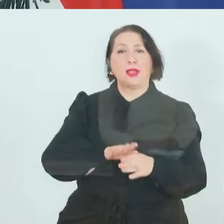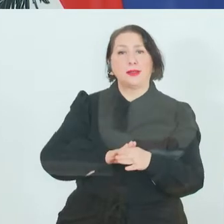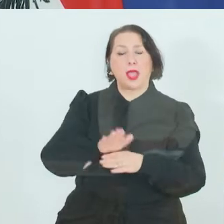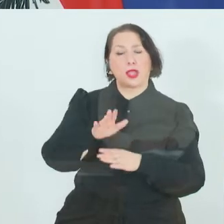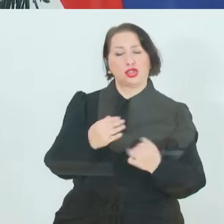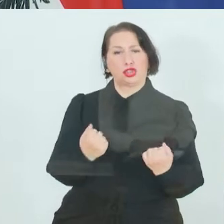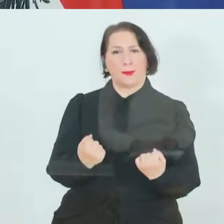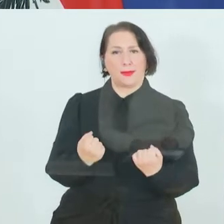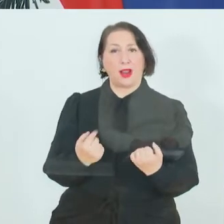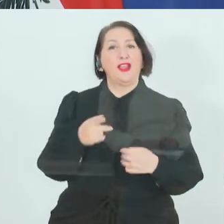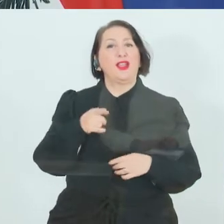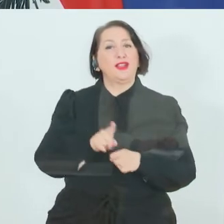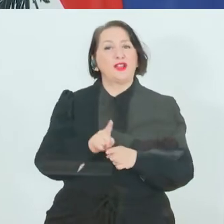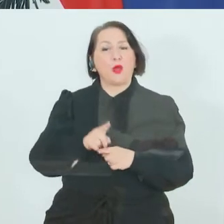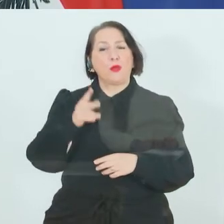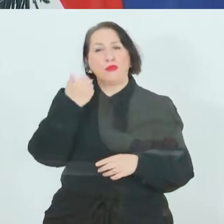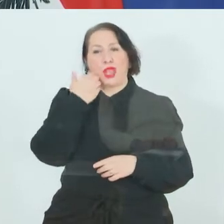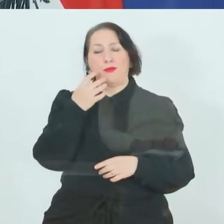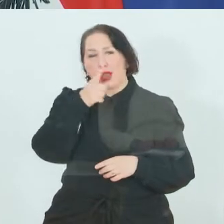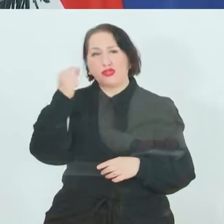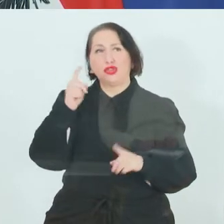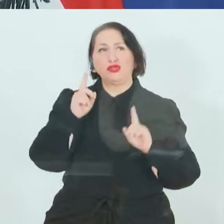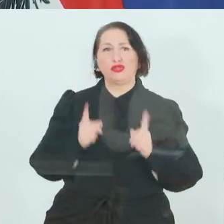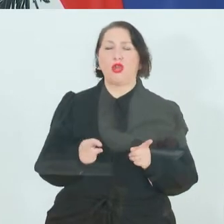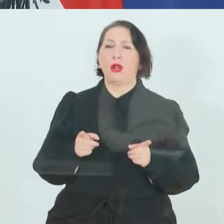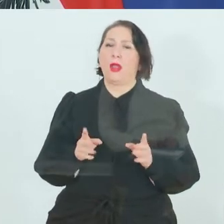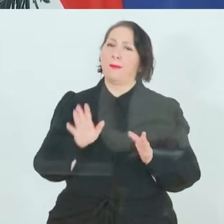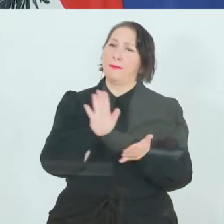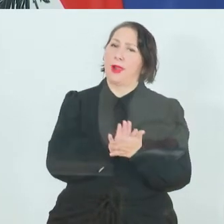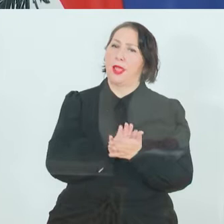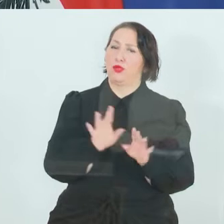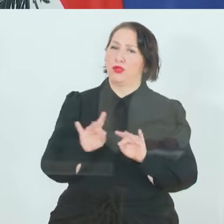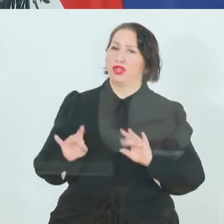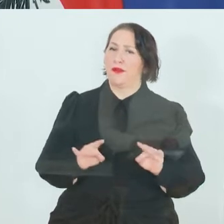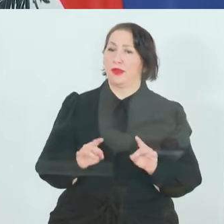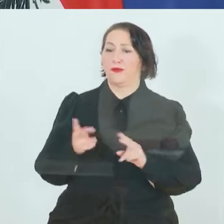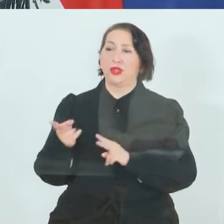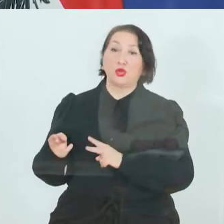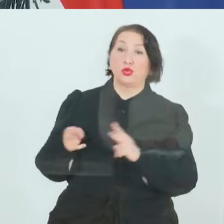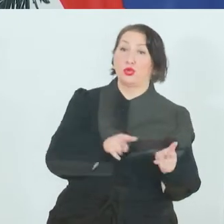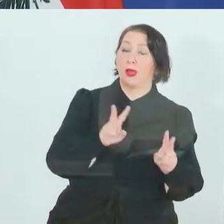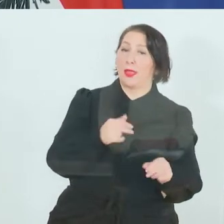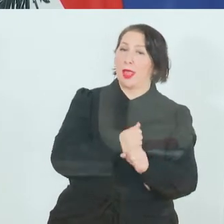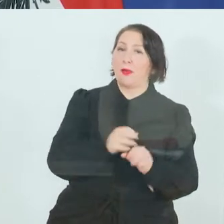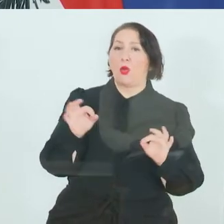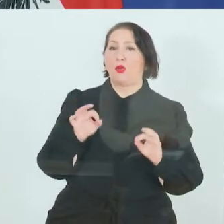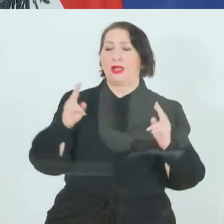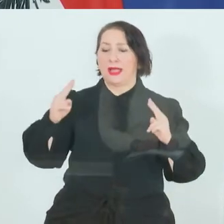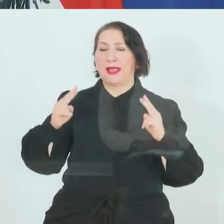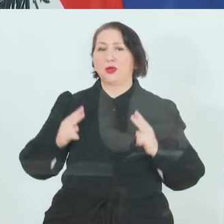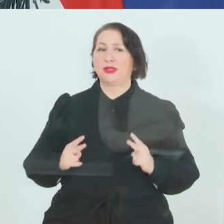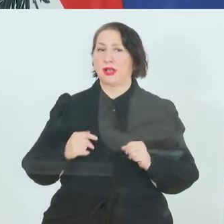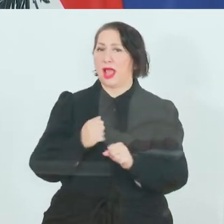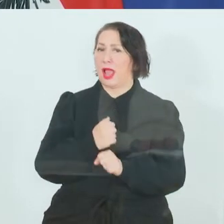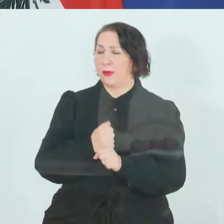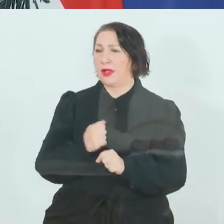dass die Menschen ja in Beschäftigung bleiben und wissen, sie kehren wieder zurück an ihren Arbeitsplatz oder haben reduzierte Arbeit